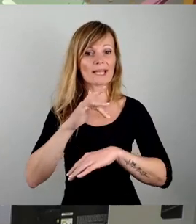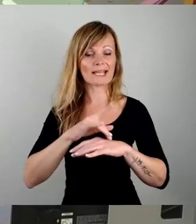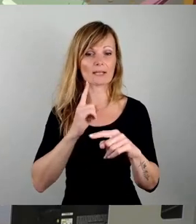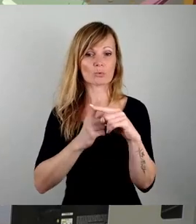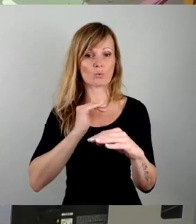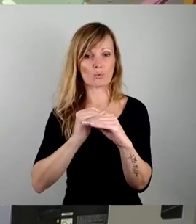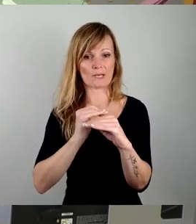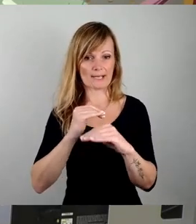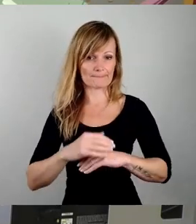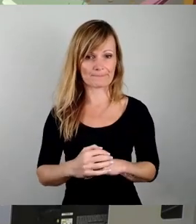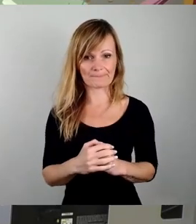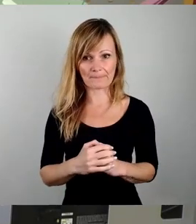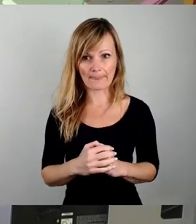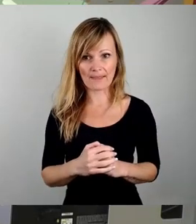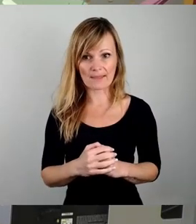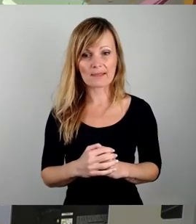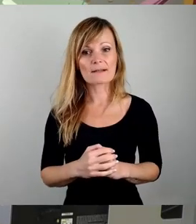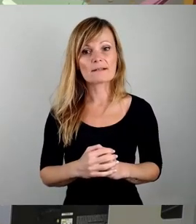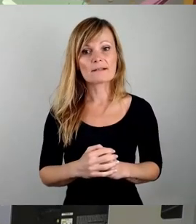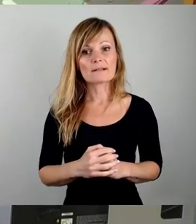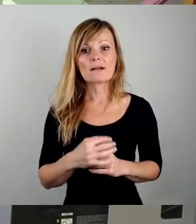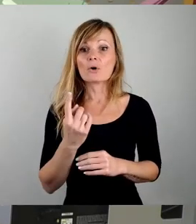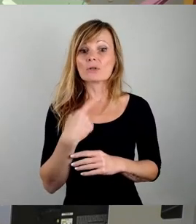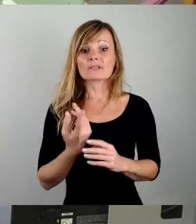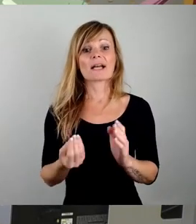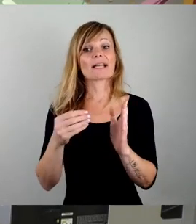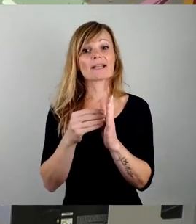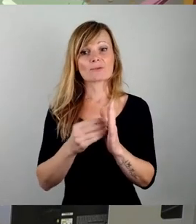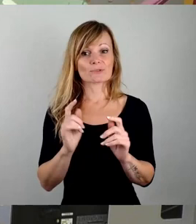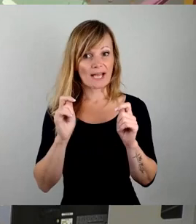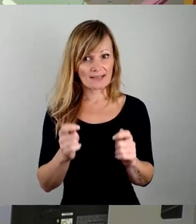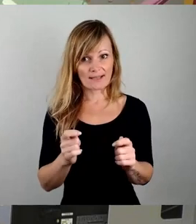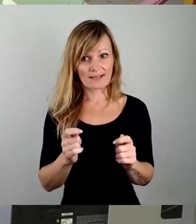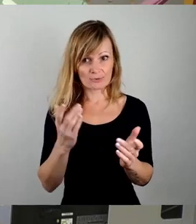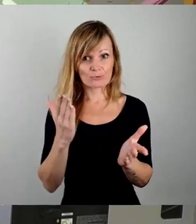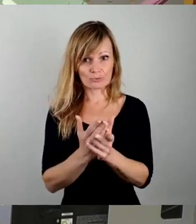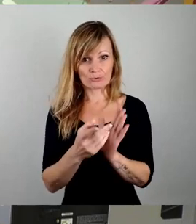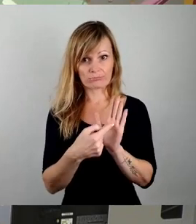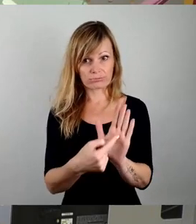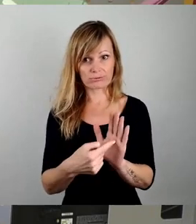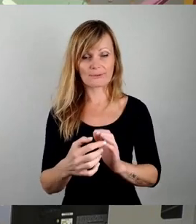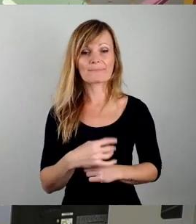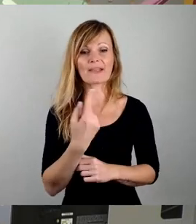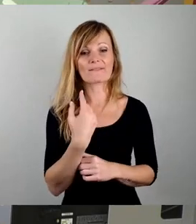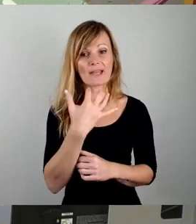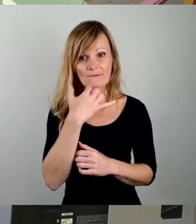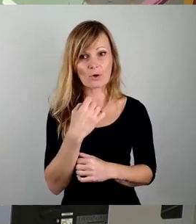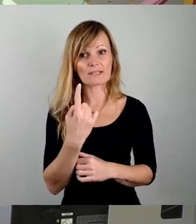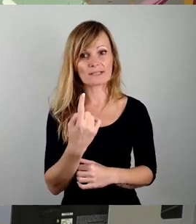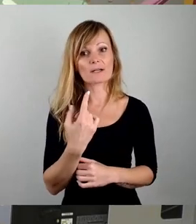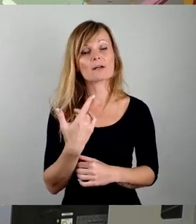Ihnen liegt unser Ergänzungsantrag vor. Wir wollen, dass über die